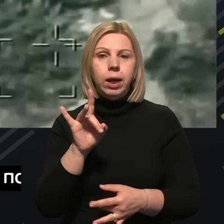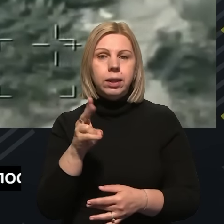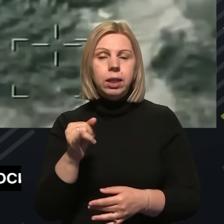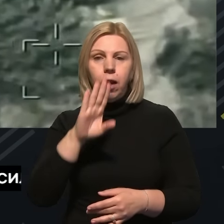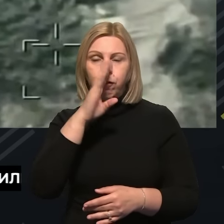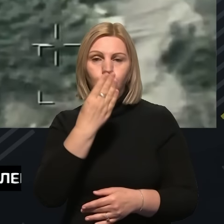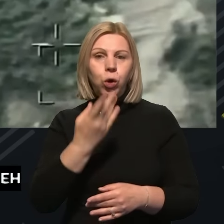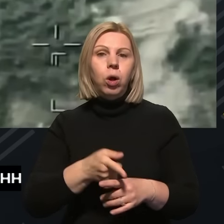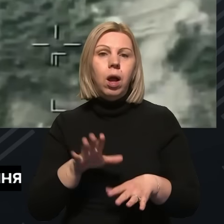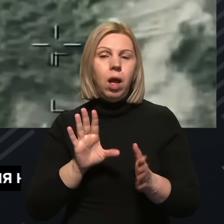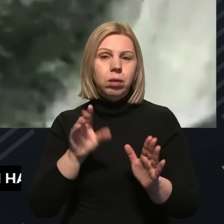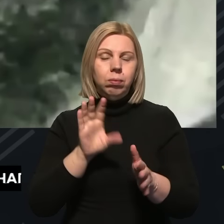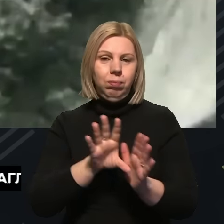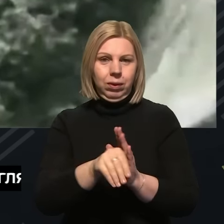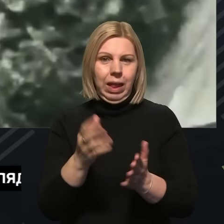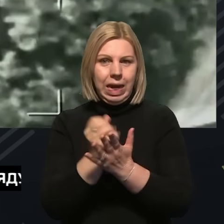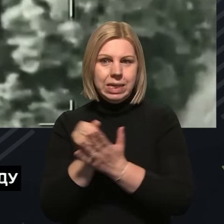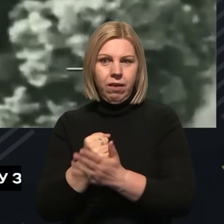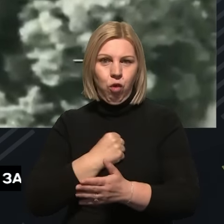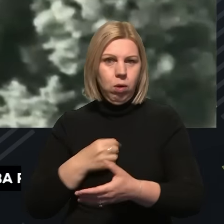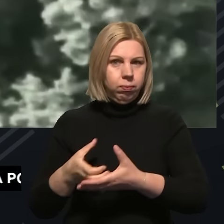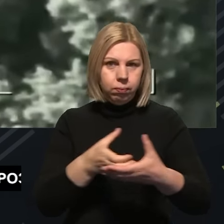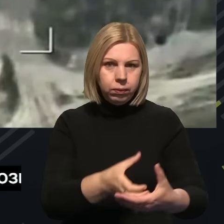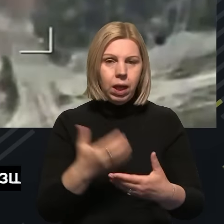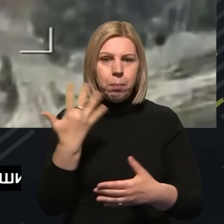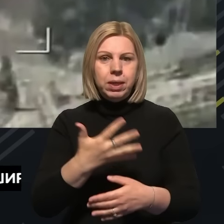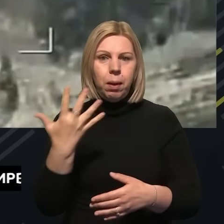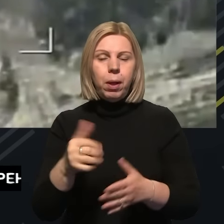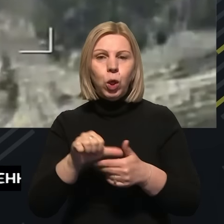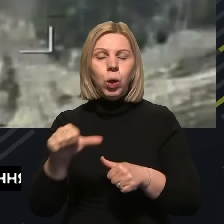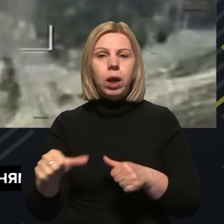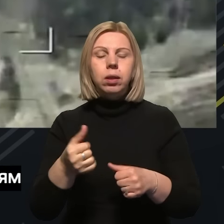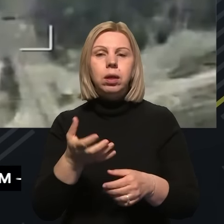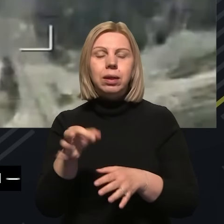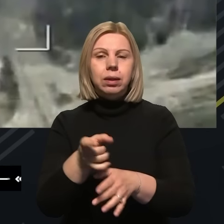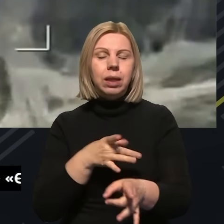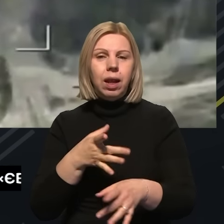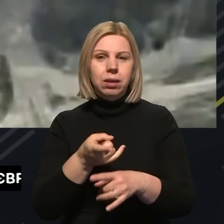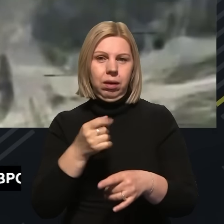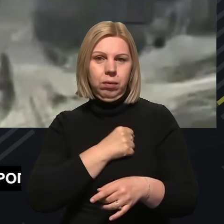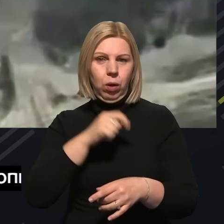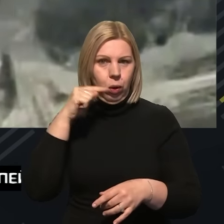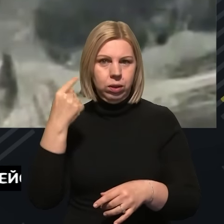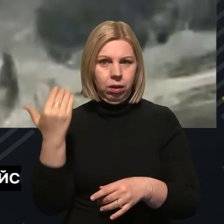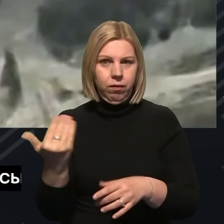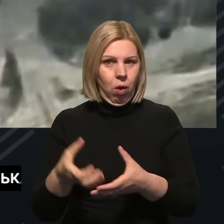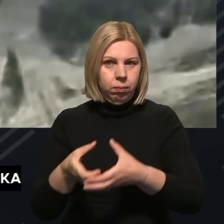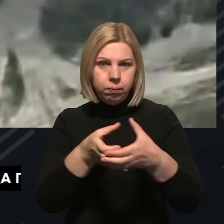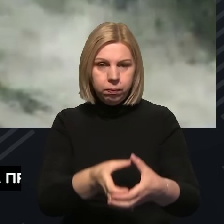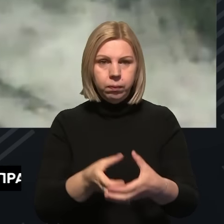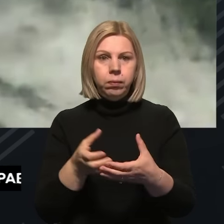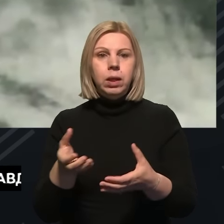противник ввів додаткові резерви. Тут йде мова про 55 окрему мототривацьку бригаду Збройних сил Російської Федерації.